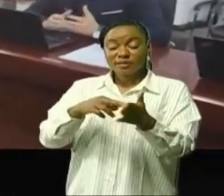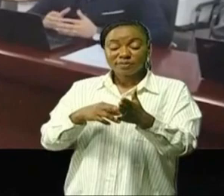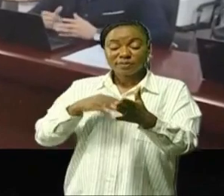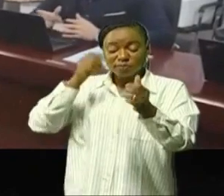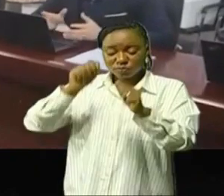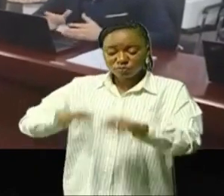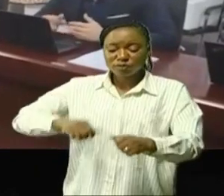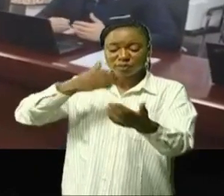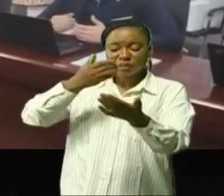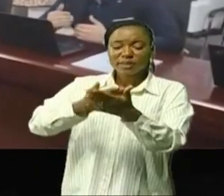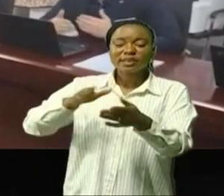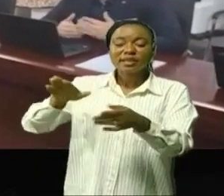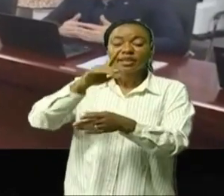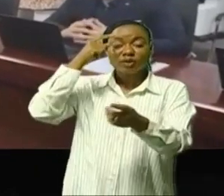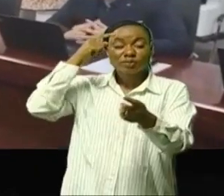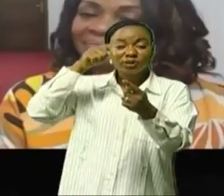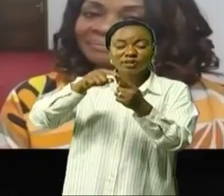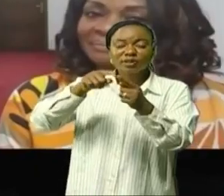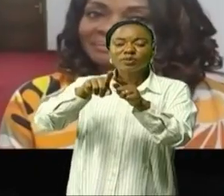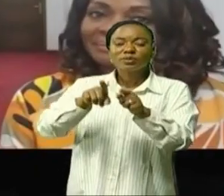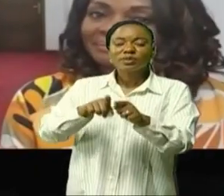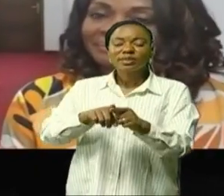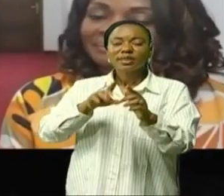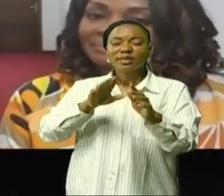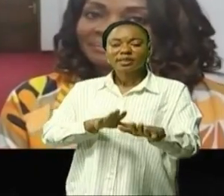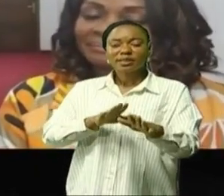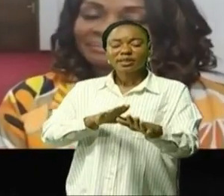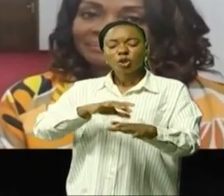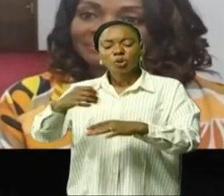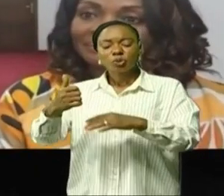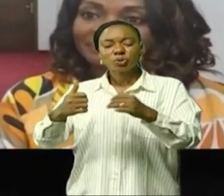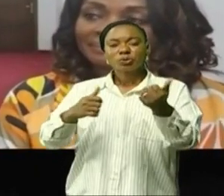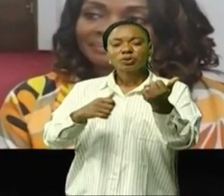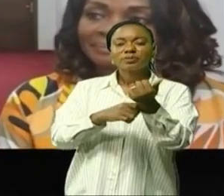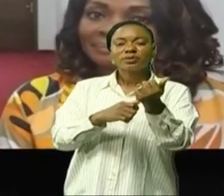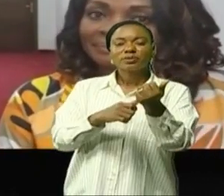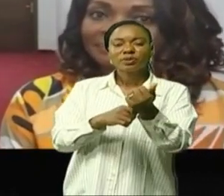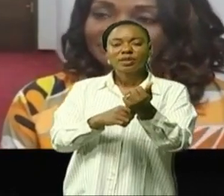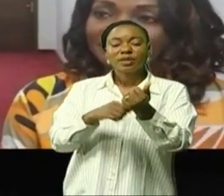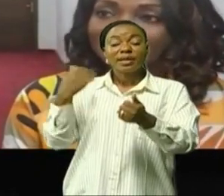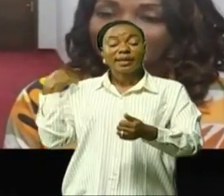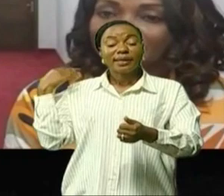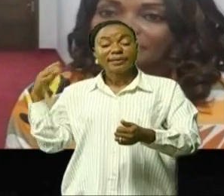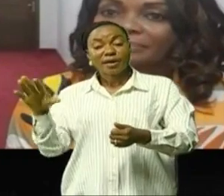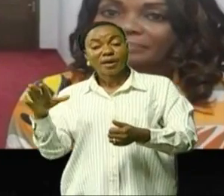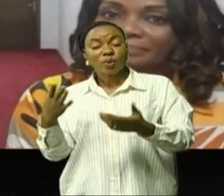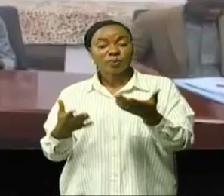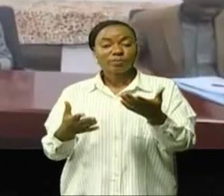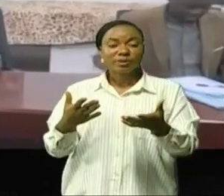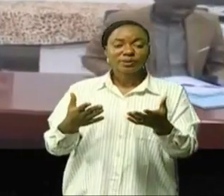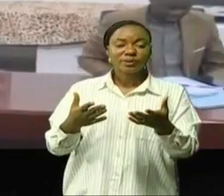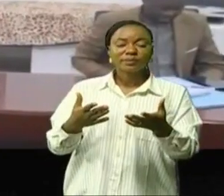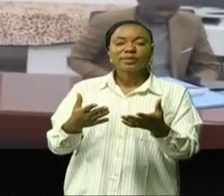et répondre aux attentes des différents intervenants que ce soit l'Etat ou bien la pente mondiale Avec ses